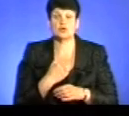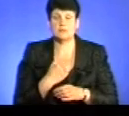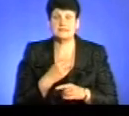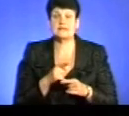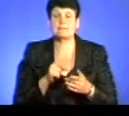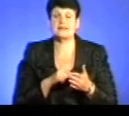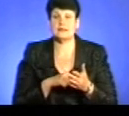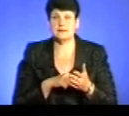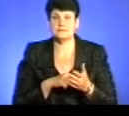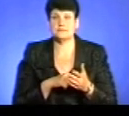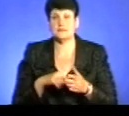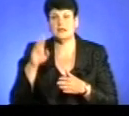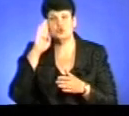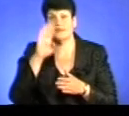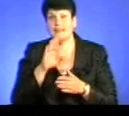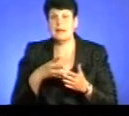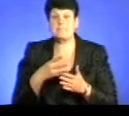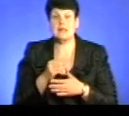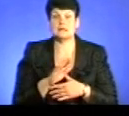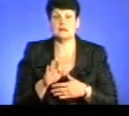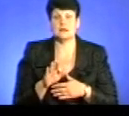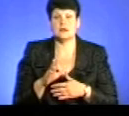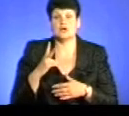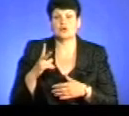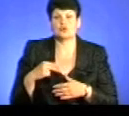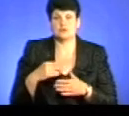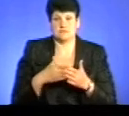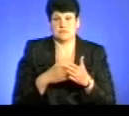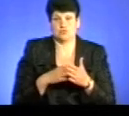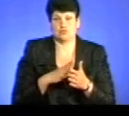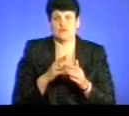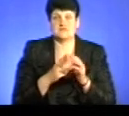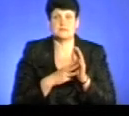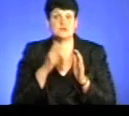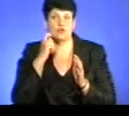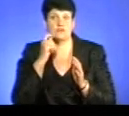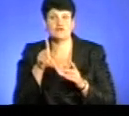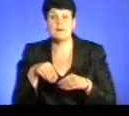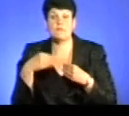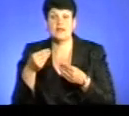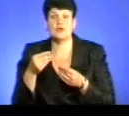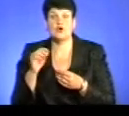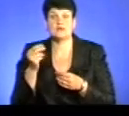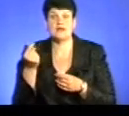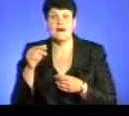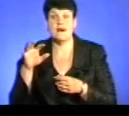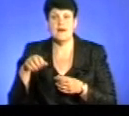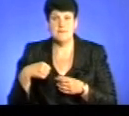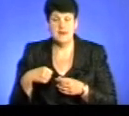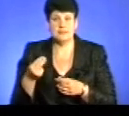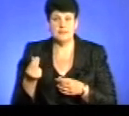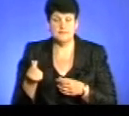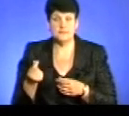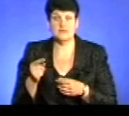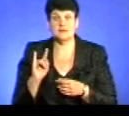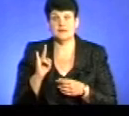питанням. Чоловік не платив, а дружці вже виповнювалися 18 років. Вона подала його на аліменти, десь ще, як їй було,